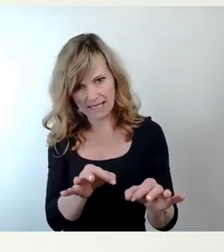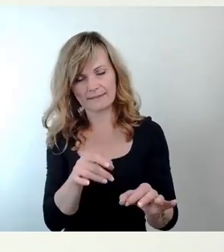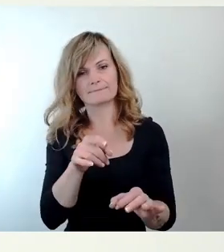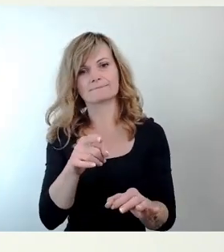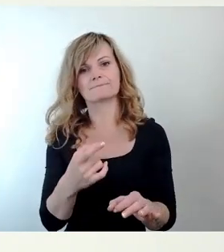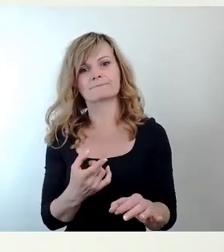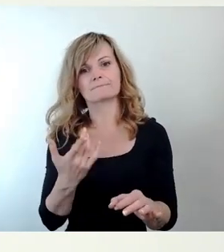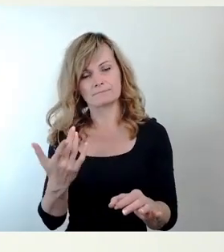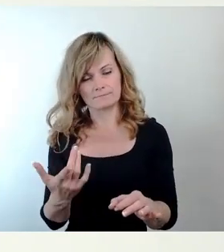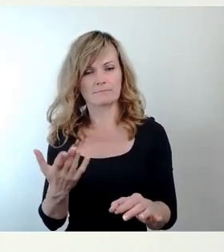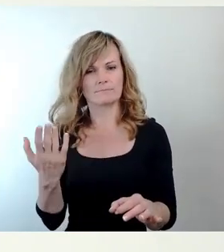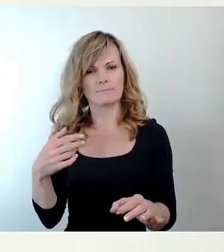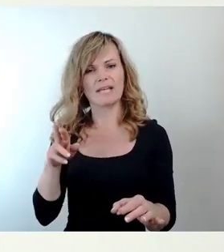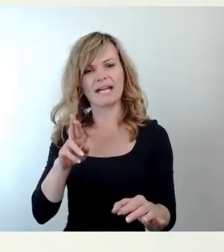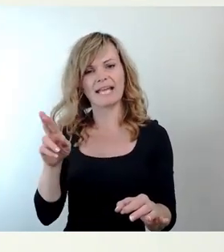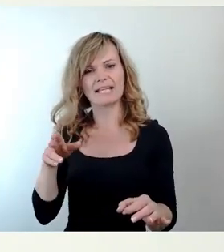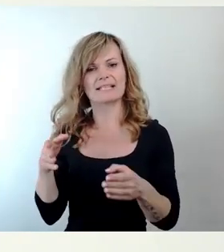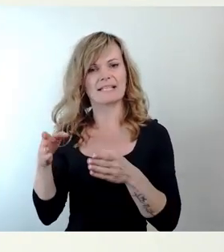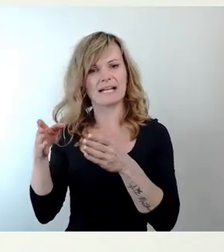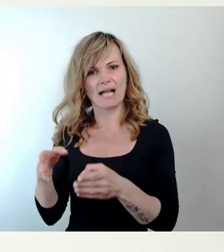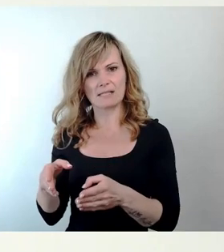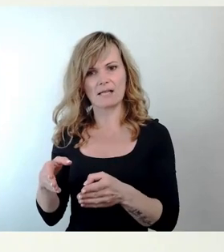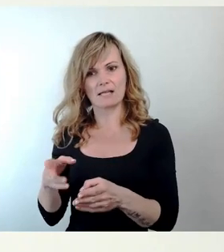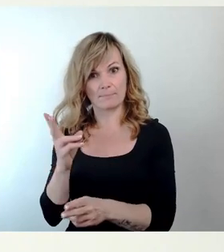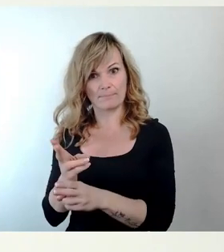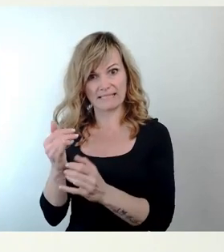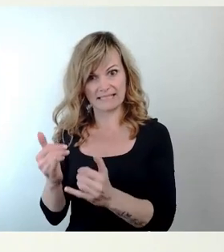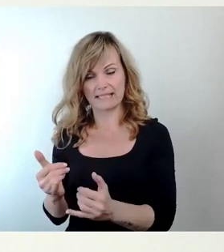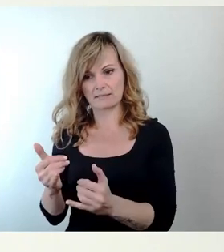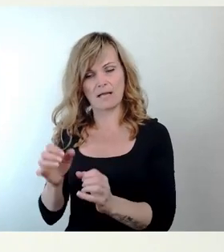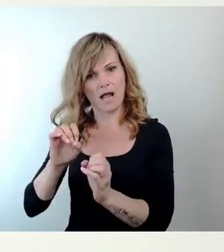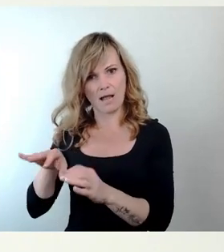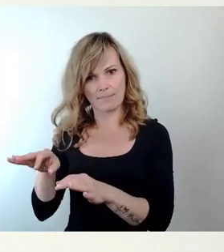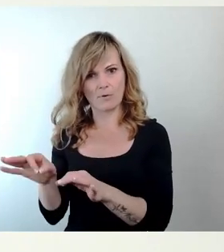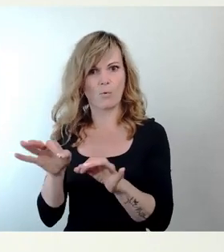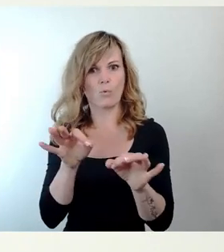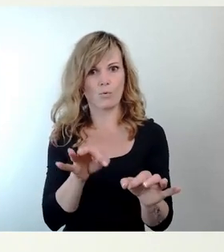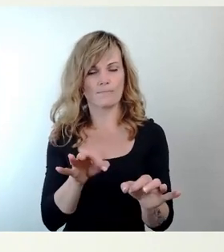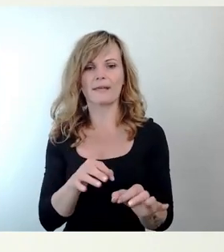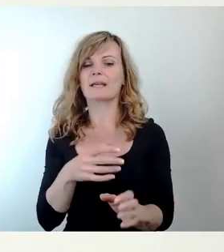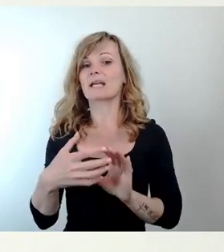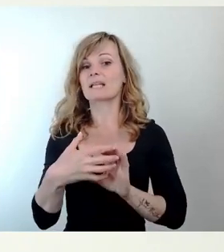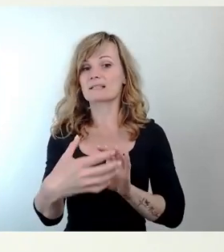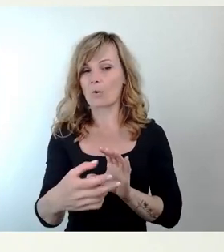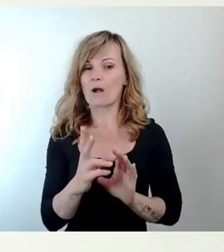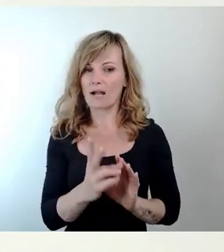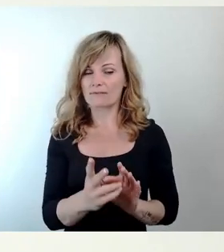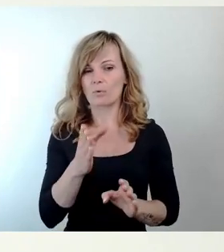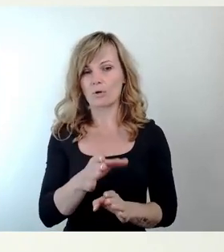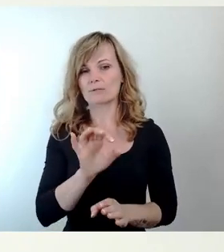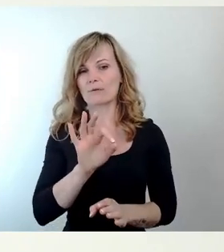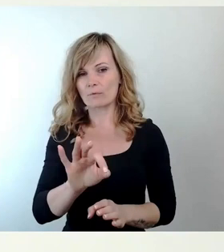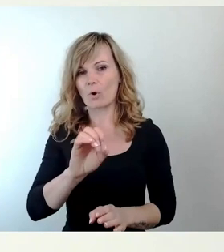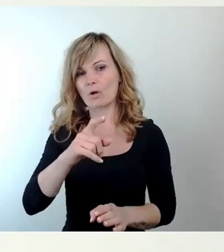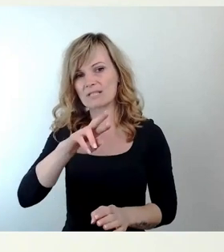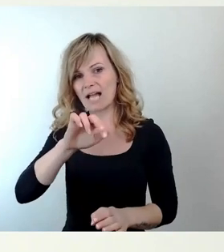Standort auf der Renitzgasse aufgeben. Es wird der nun dauerhafte Ort für die Ostrale, die Biennale für zeitgenössische Kunst,